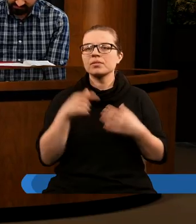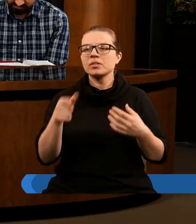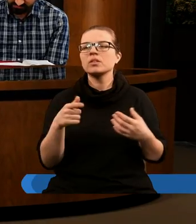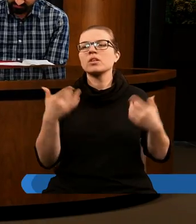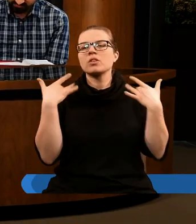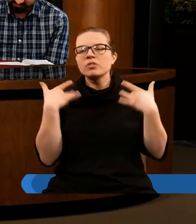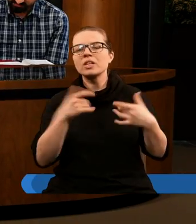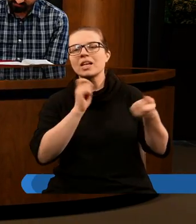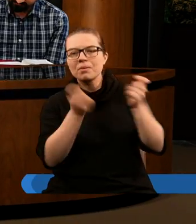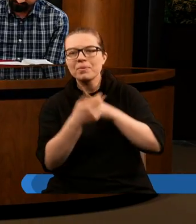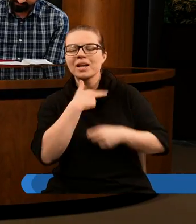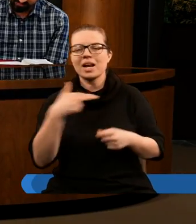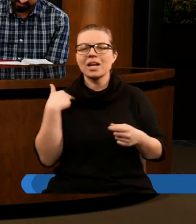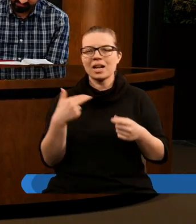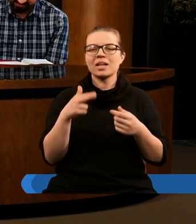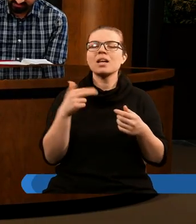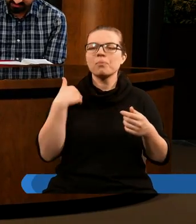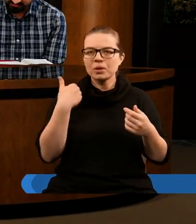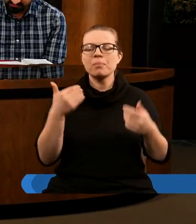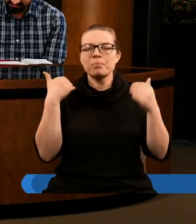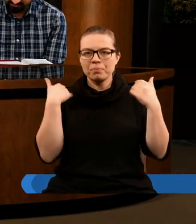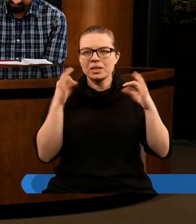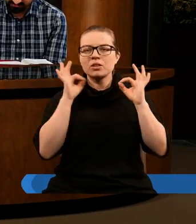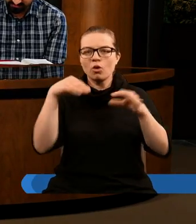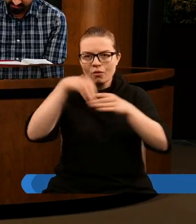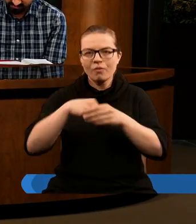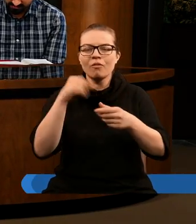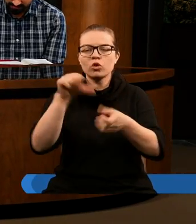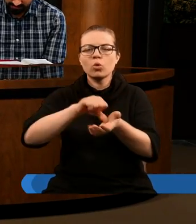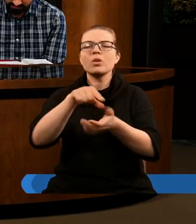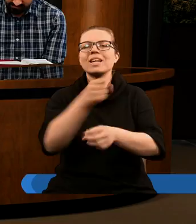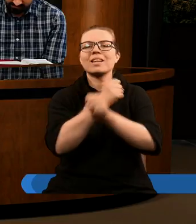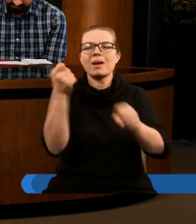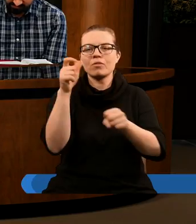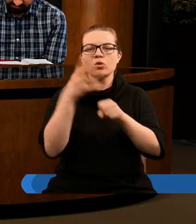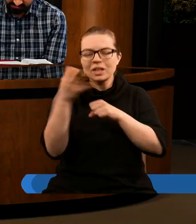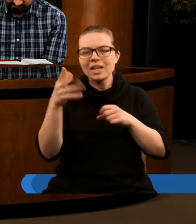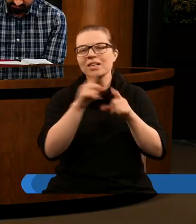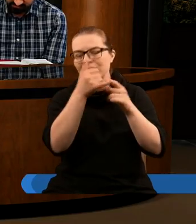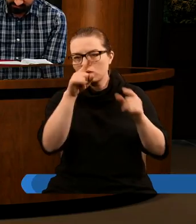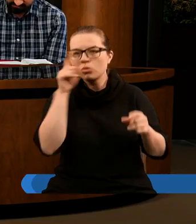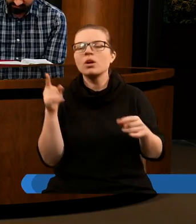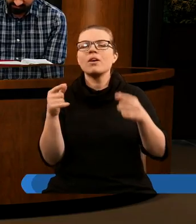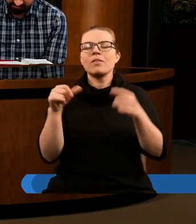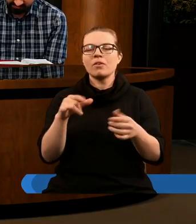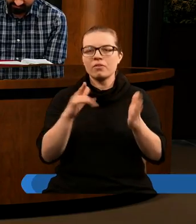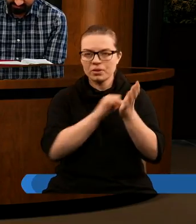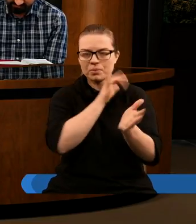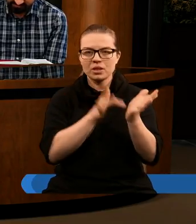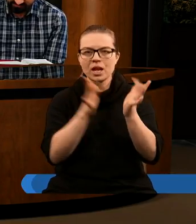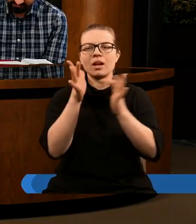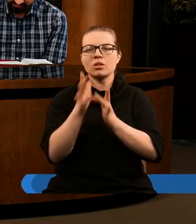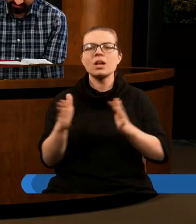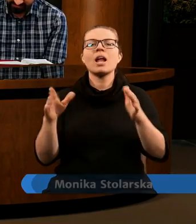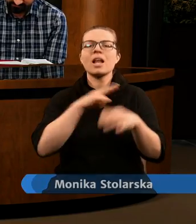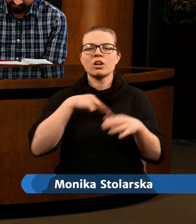zmienić w naszym życiu, żebyśmy znaleźli się wśród tych zbawionych. Prosimy Cię o to w imieniu Jezusa Chrystusa,